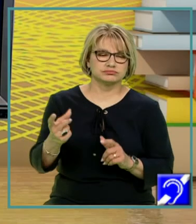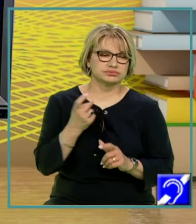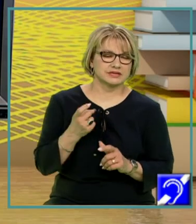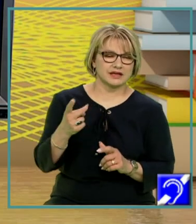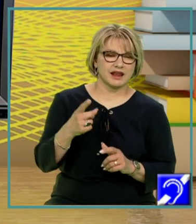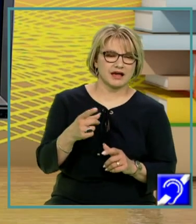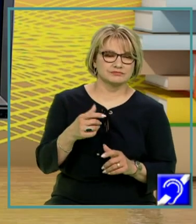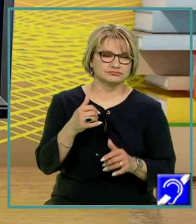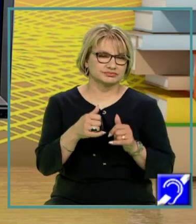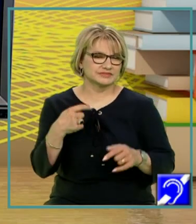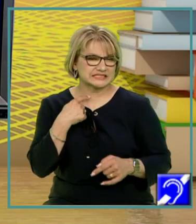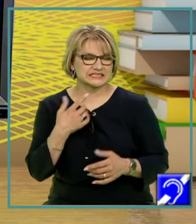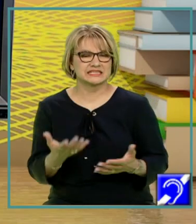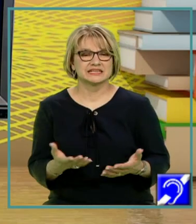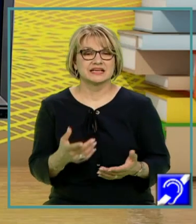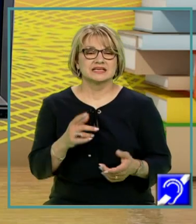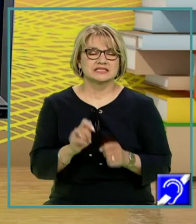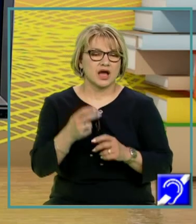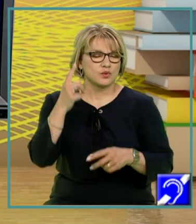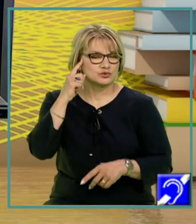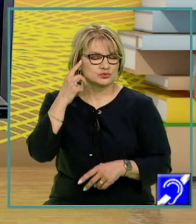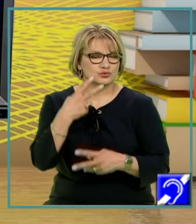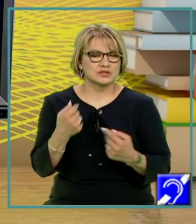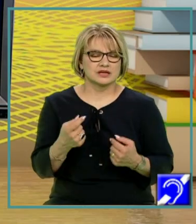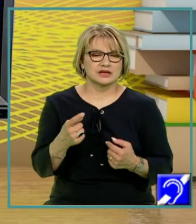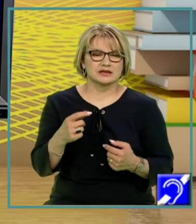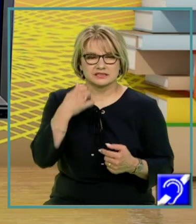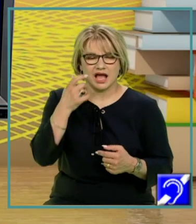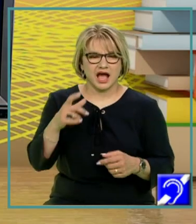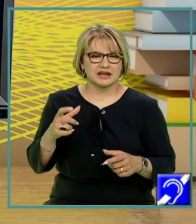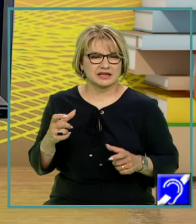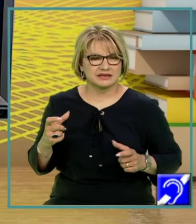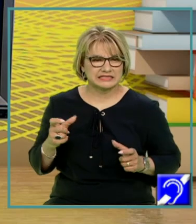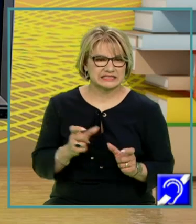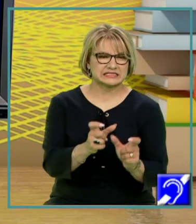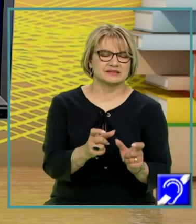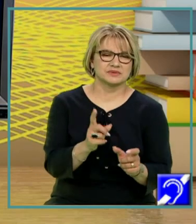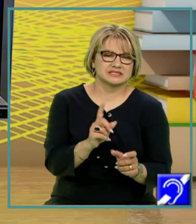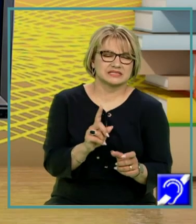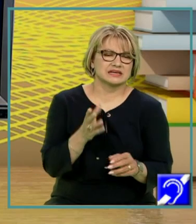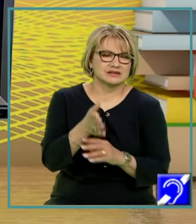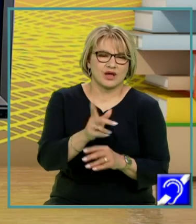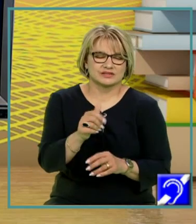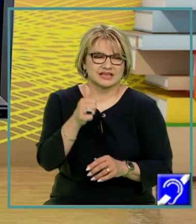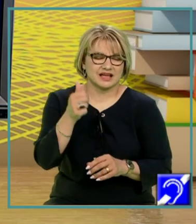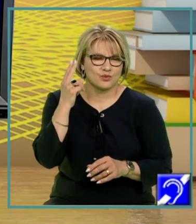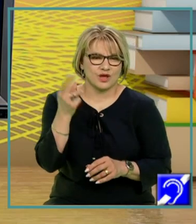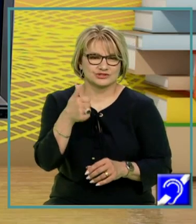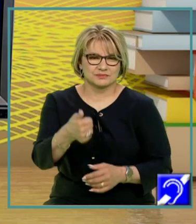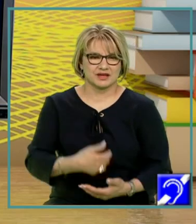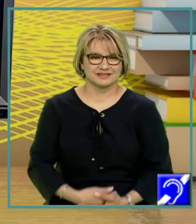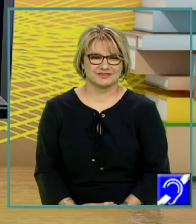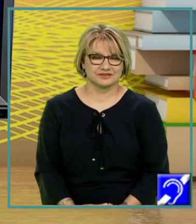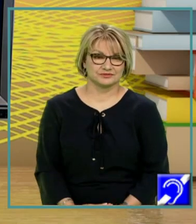sau unor prejudecăți care ne împiedică în general să recunoaștem adevărurile. În fine, în funcție de opțiunea voastră veți putea